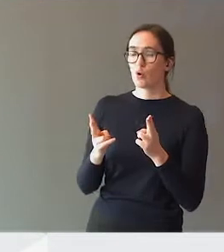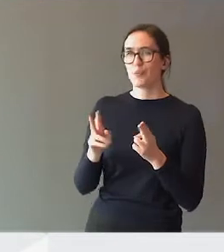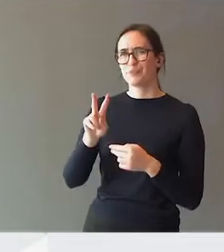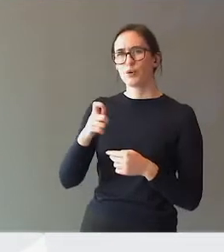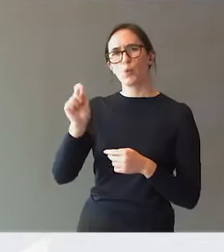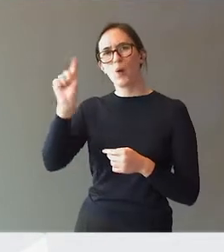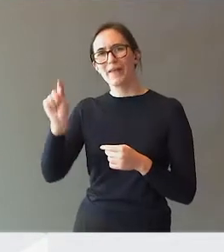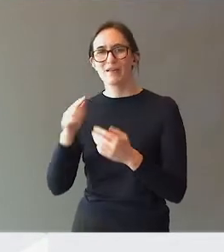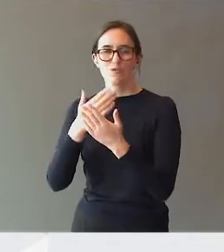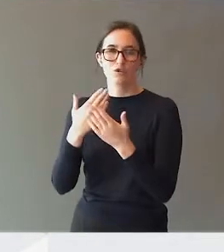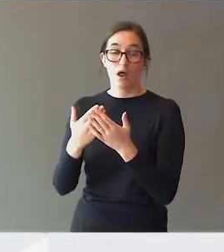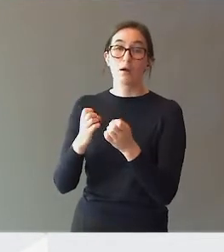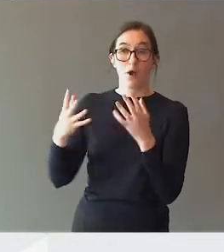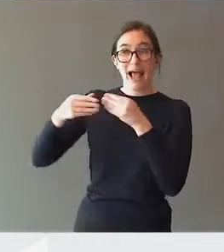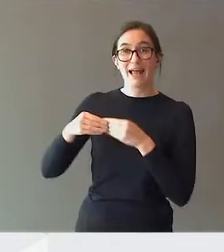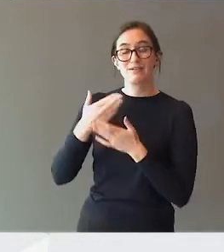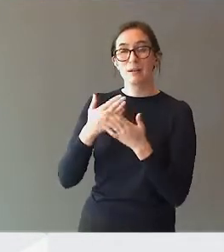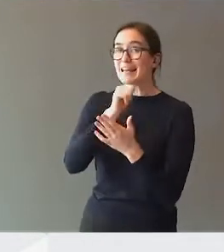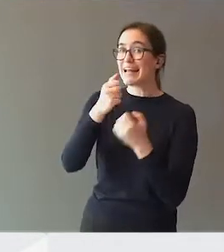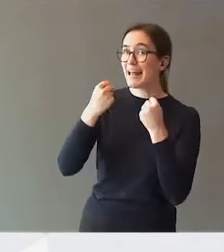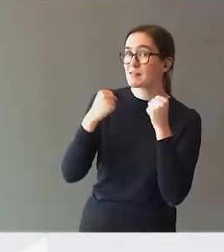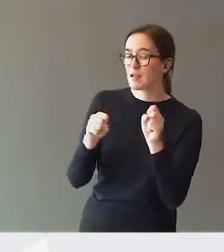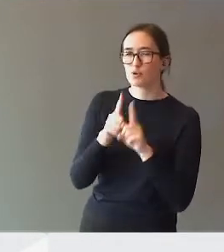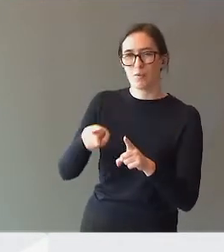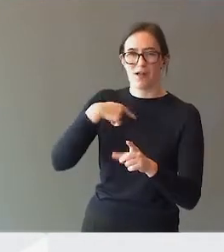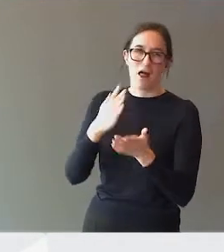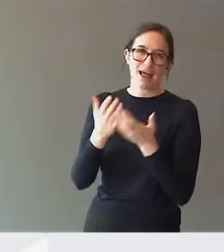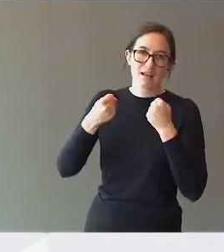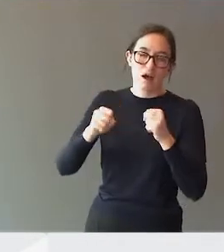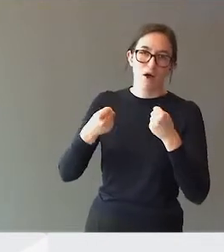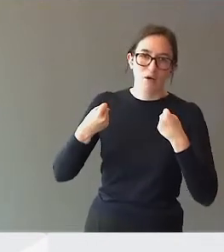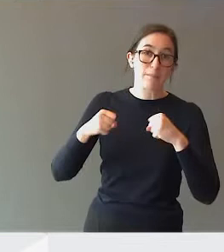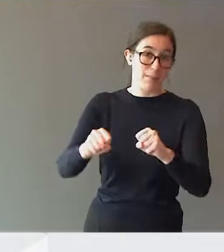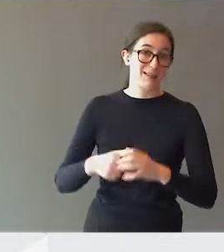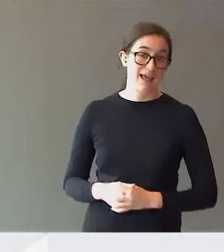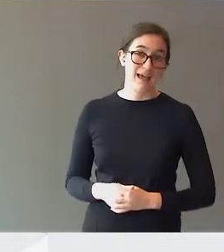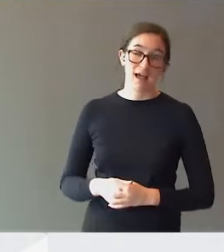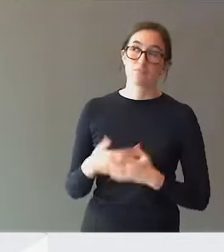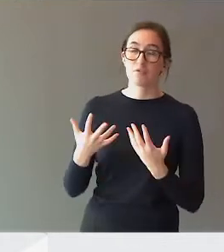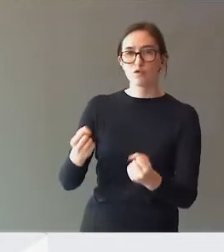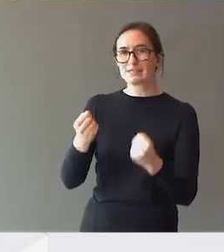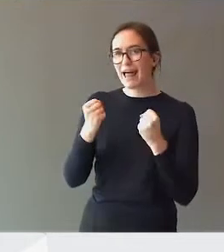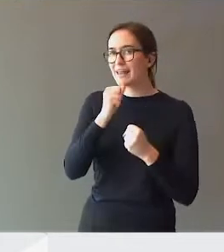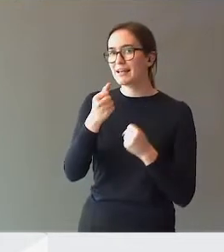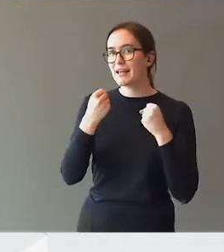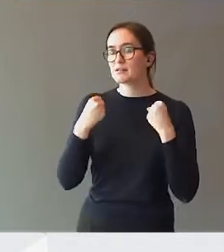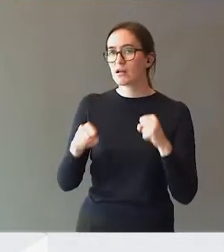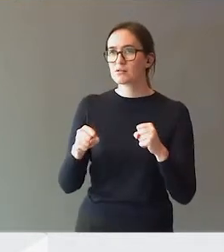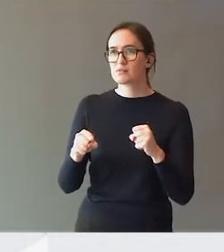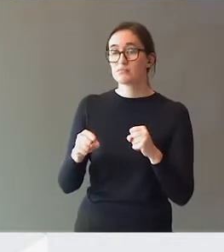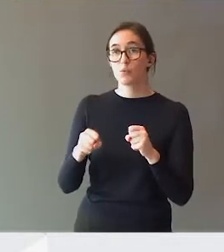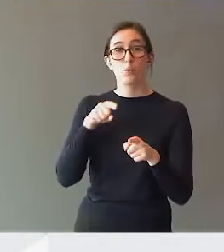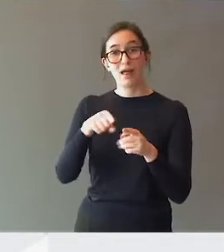eksempel tidlig innsats som vi allerede er i ferd med å implementere, forsterket tidlig innsats, som ikke handler om å